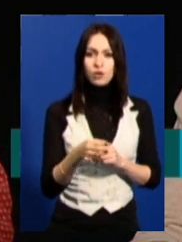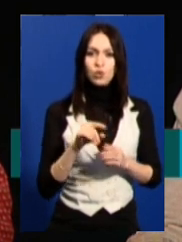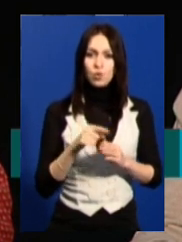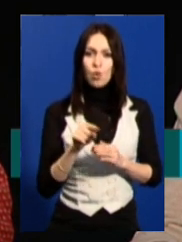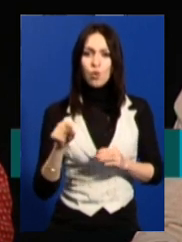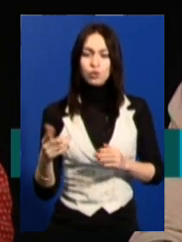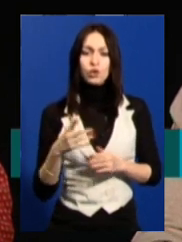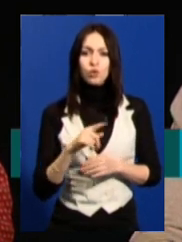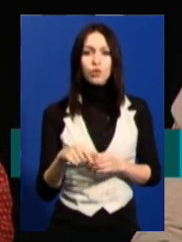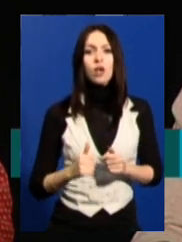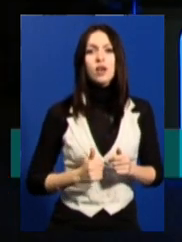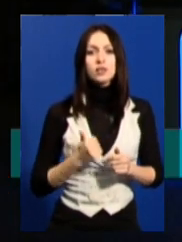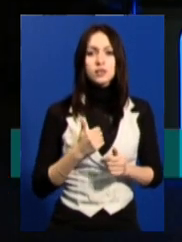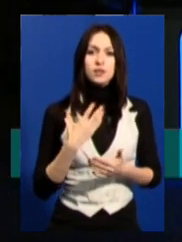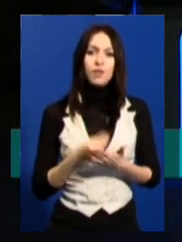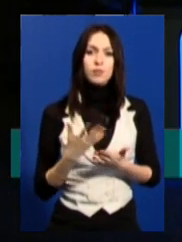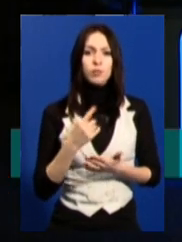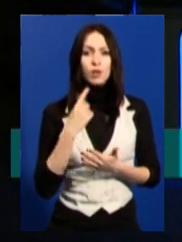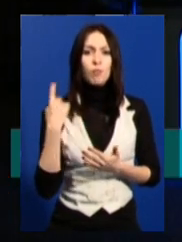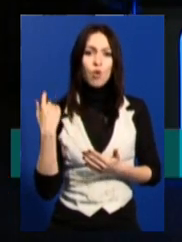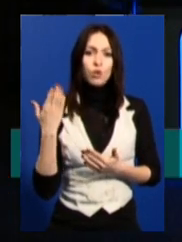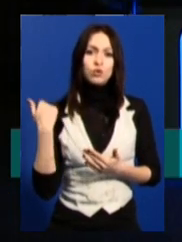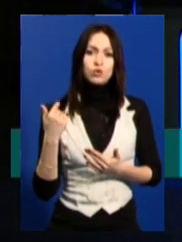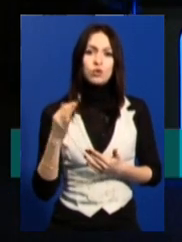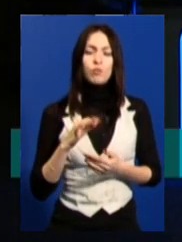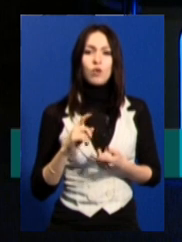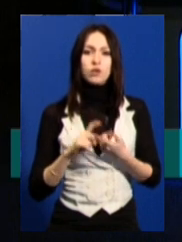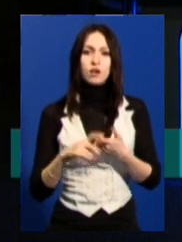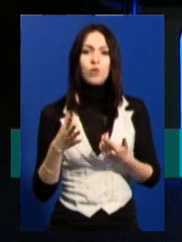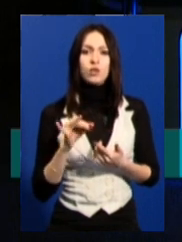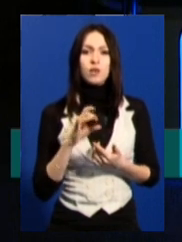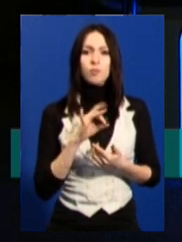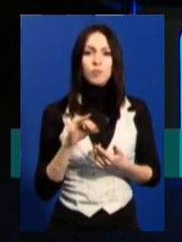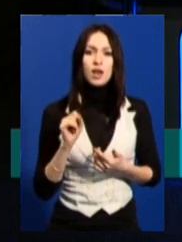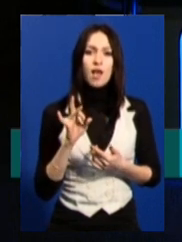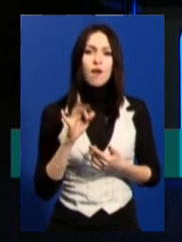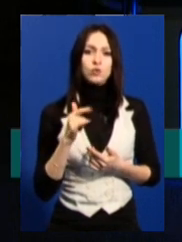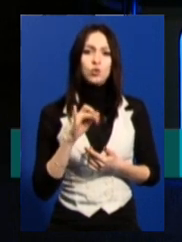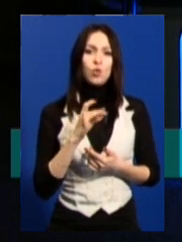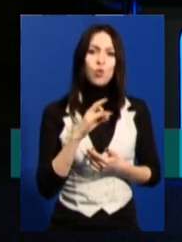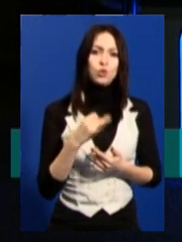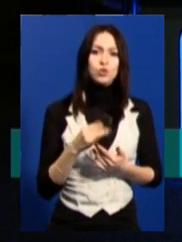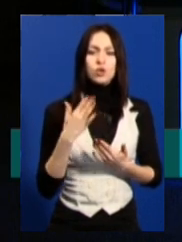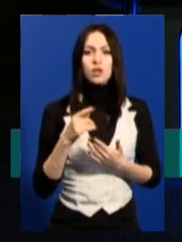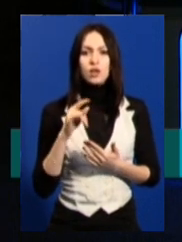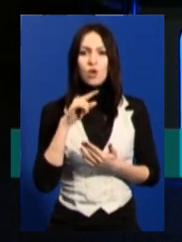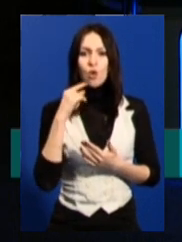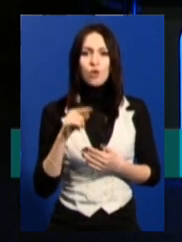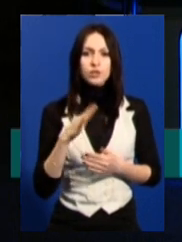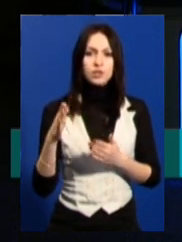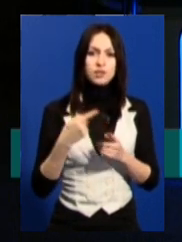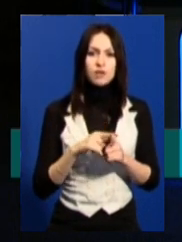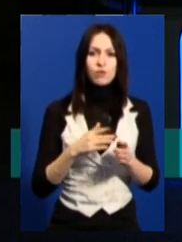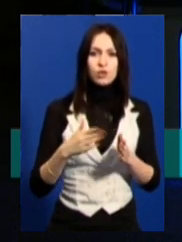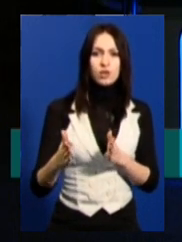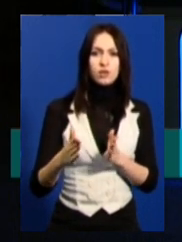з яких пишається якимось там своїм минулим приналежністю до якихось імперій, до Австро-Угорської або до Російської. Ну, є ж, так, оцей сентимент